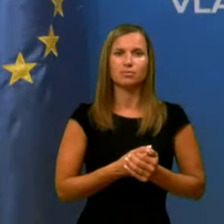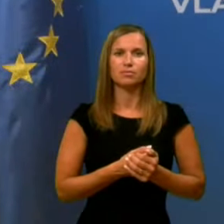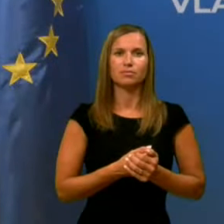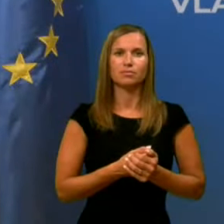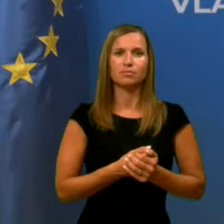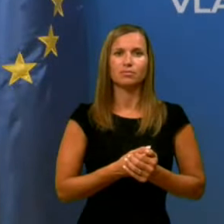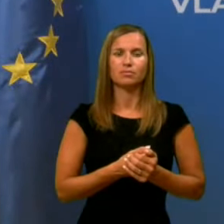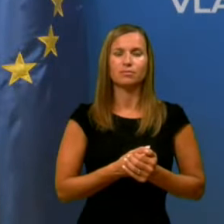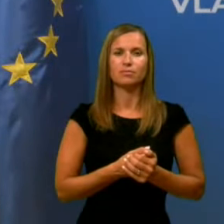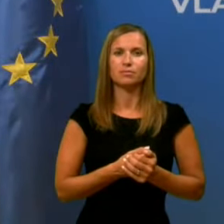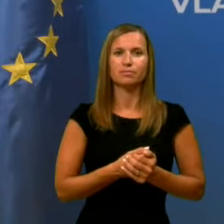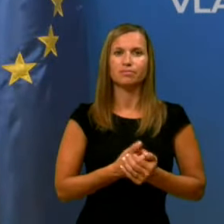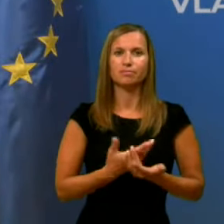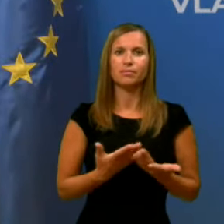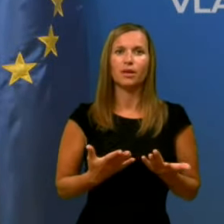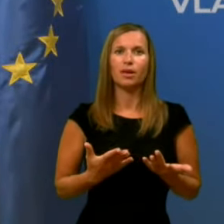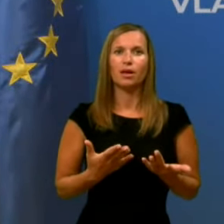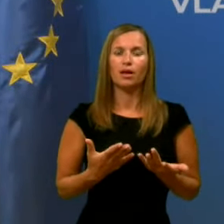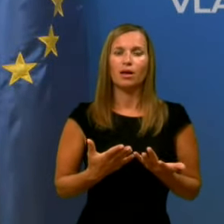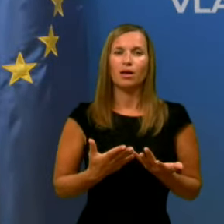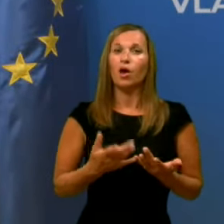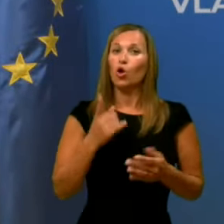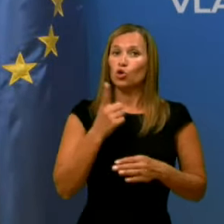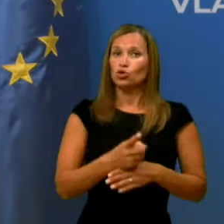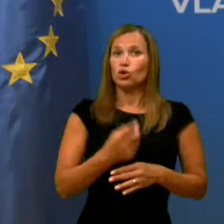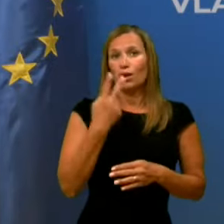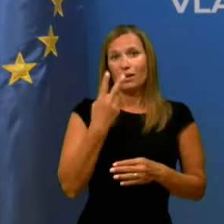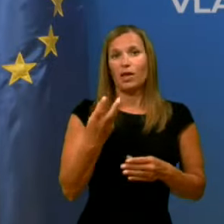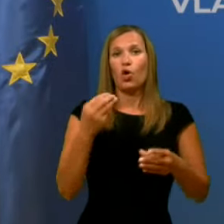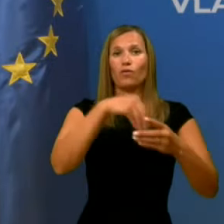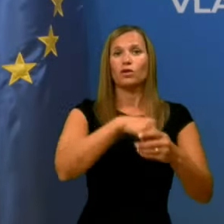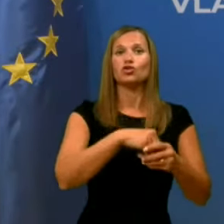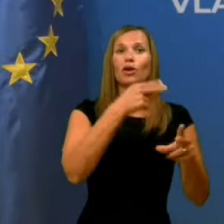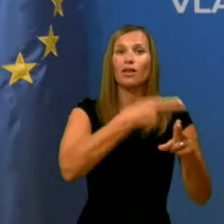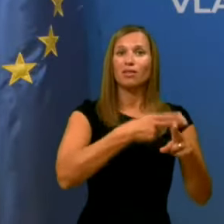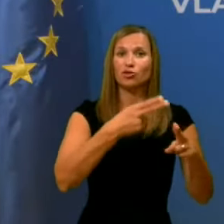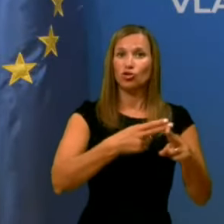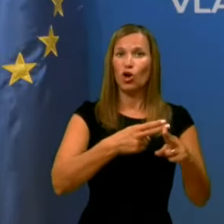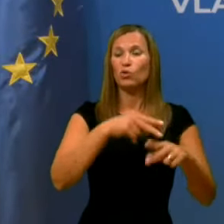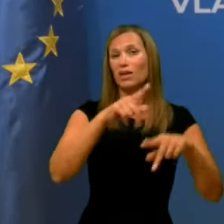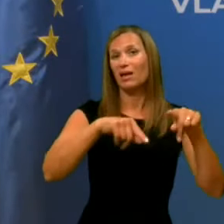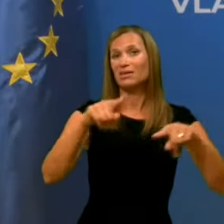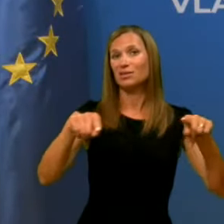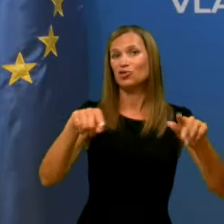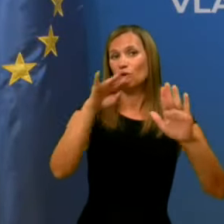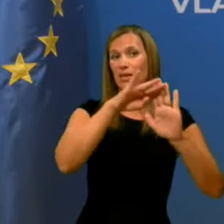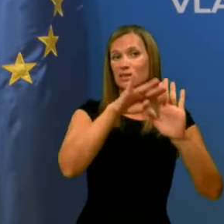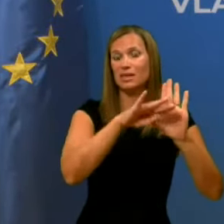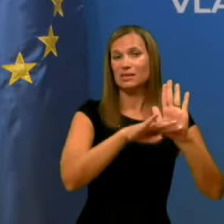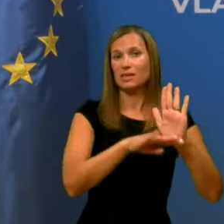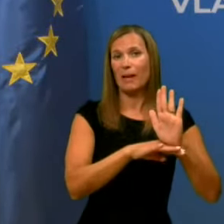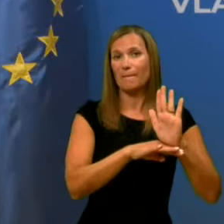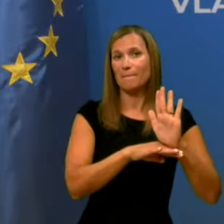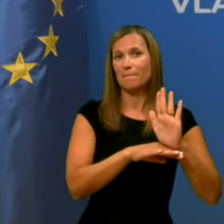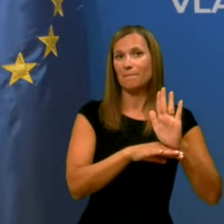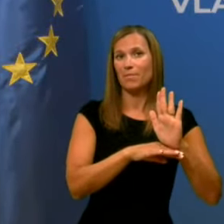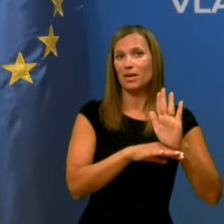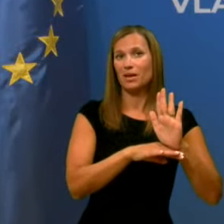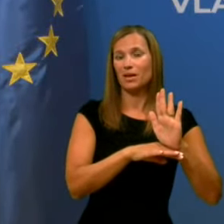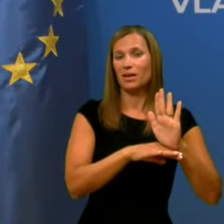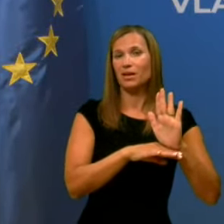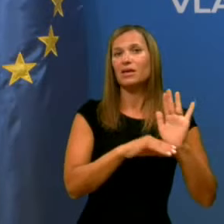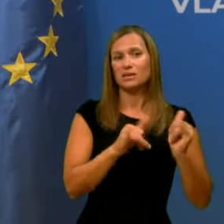pogledajte, zdaj odločitve glede uvrščanja držav na različne sezname se, da ima reči, nekoliko